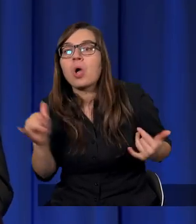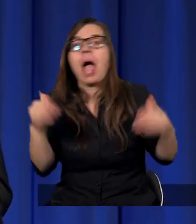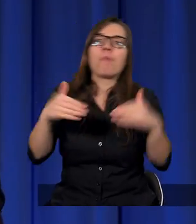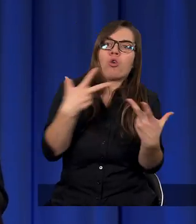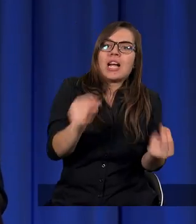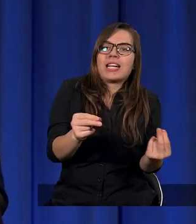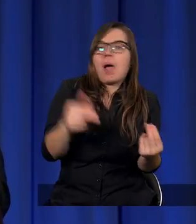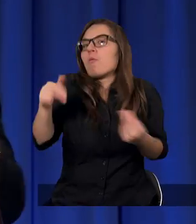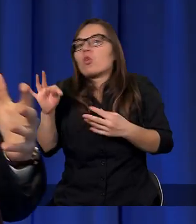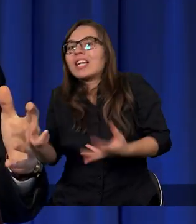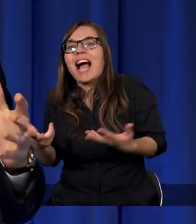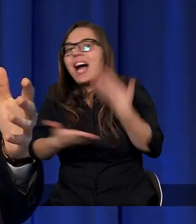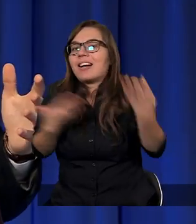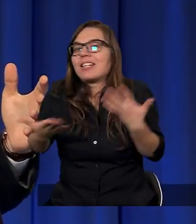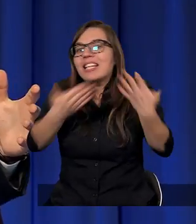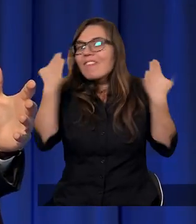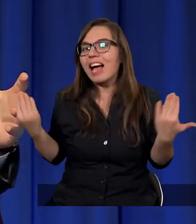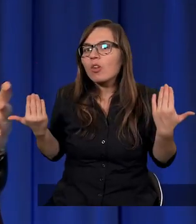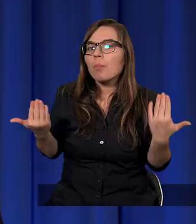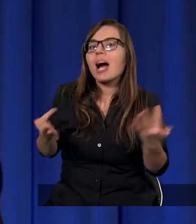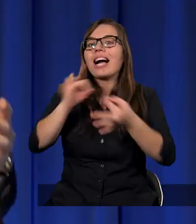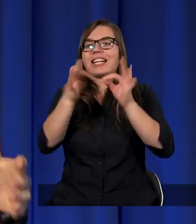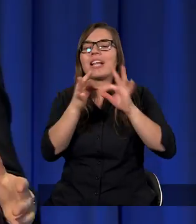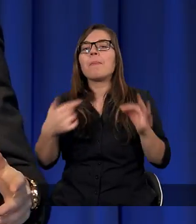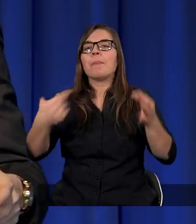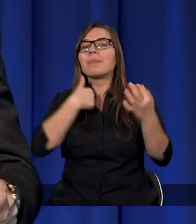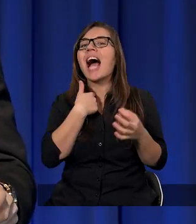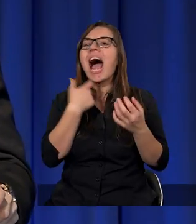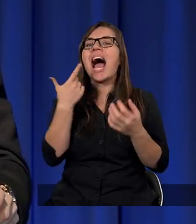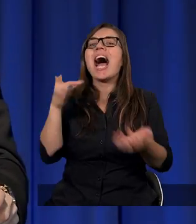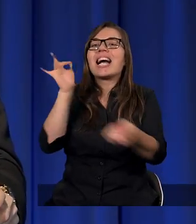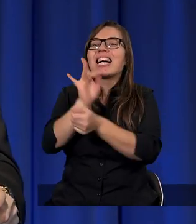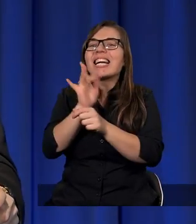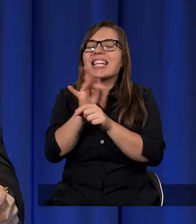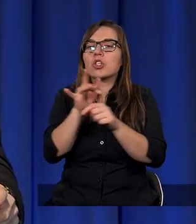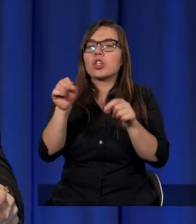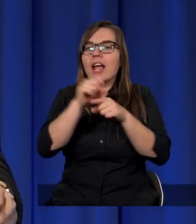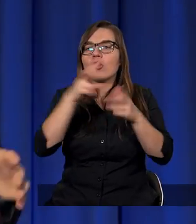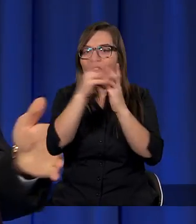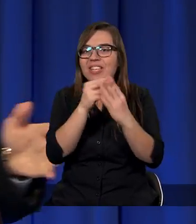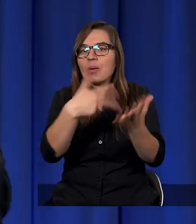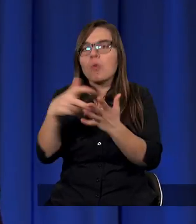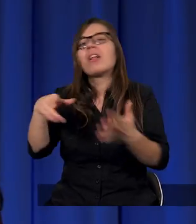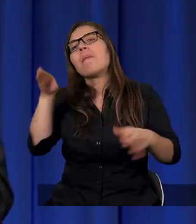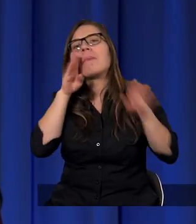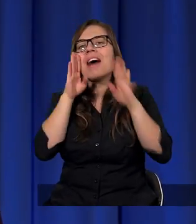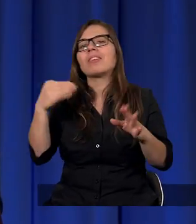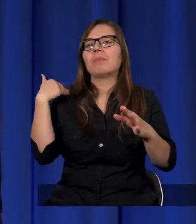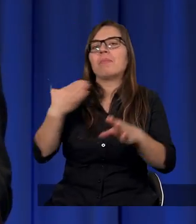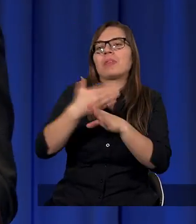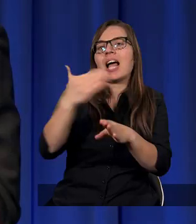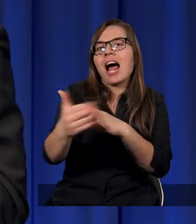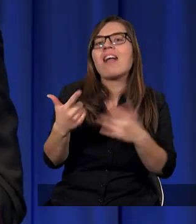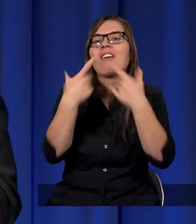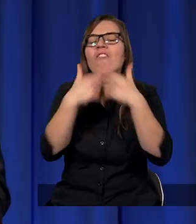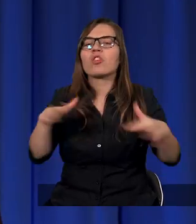może tak. No mówię, gdybym tak bezkrytycznie podchodził do wszystkiego, no to prawdopodobnie dalej byłbym